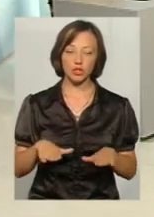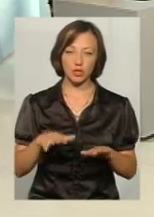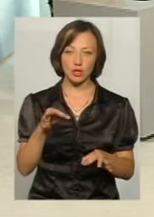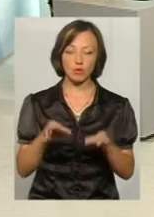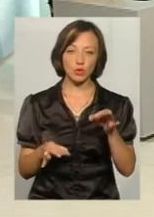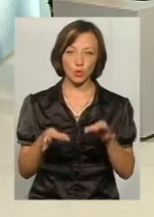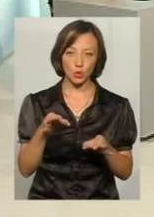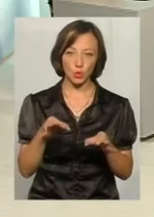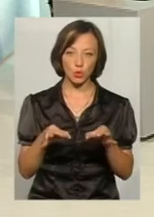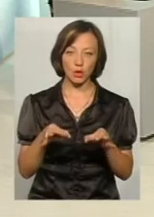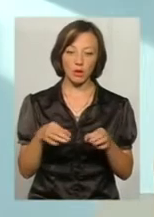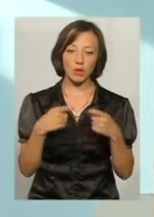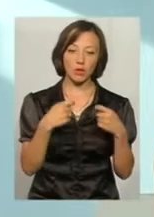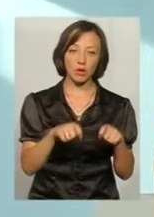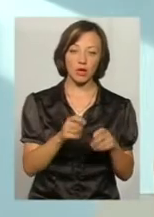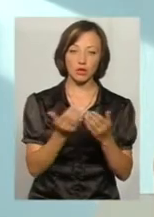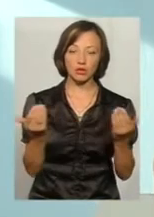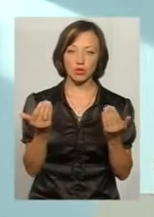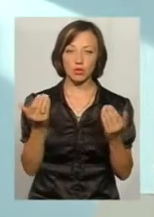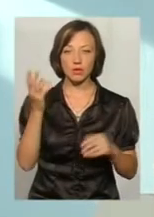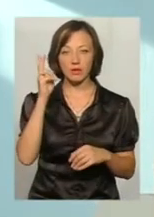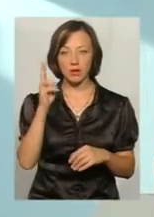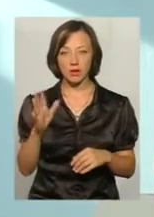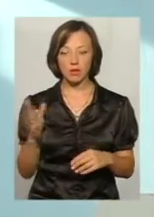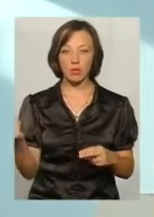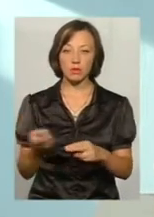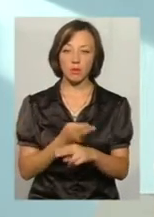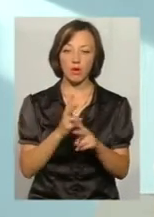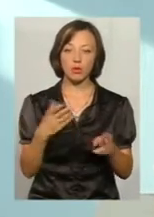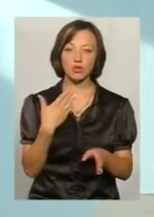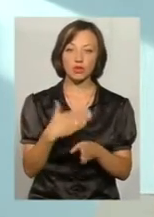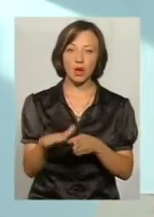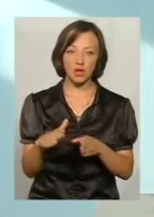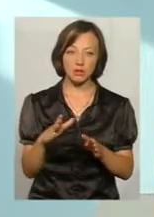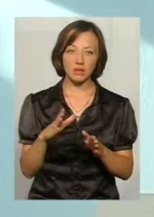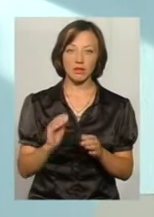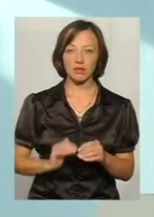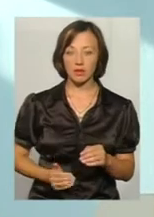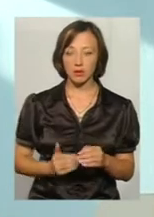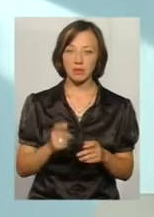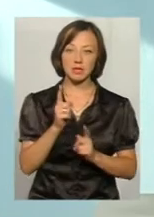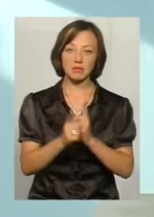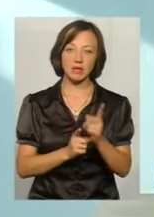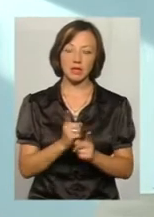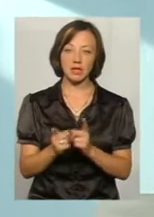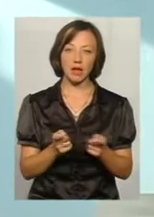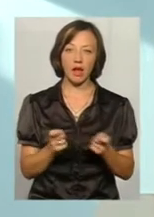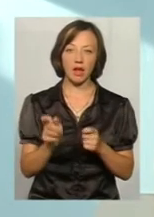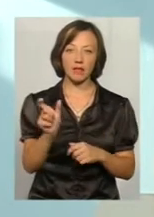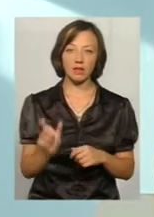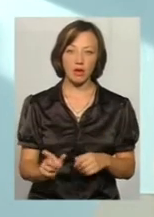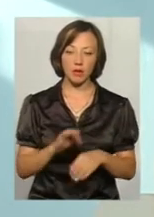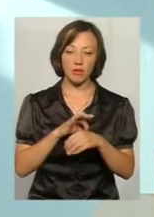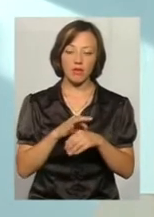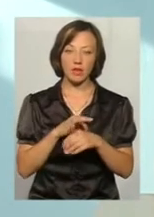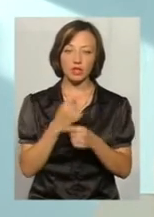судовим рішенням відчужити чусь квартиру, позбавити когось частки в статутному капіталі, змінити керівника, провести